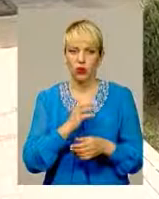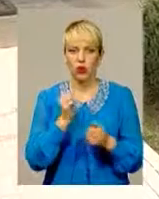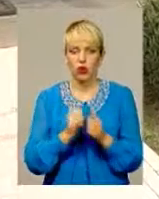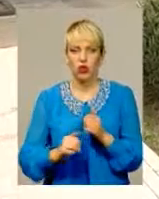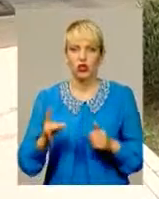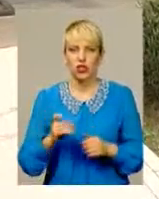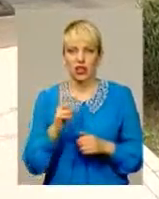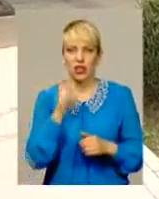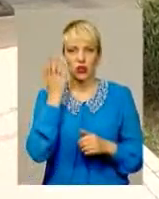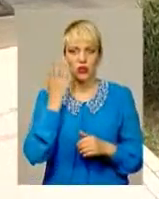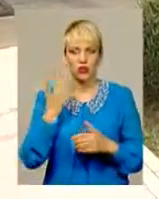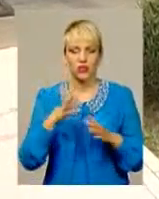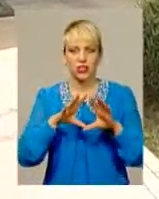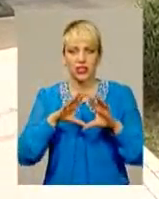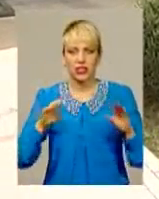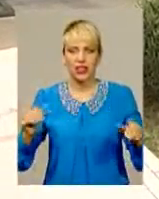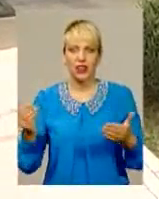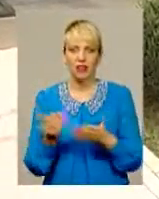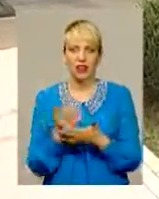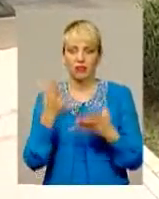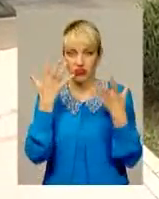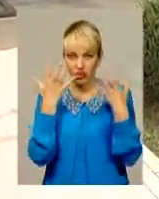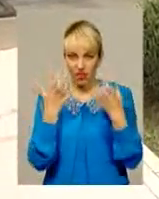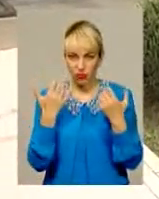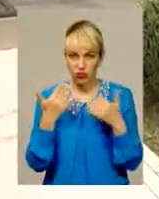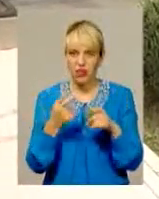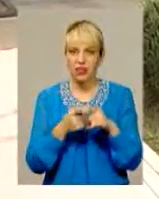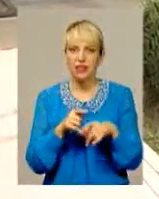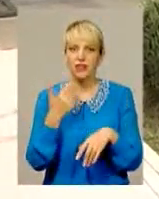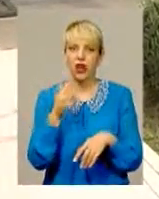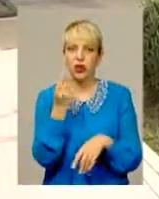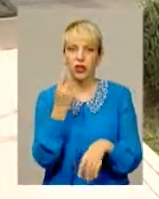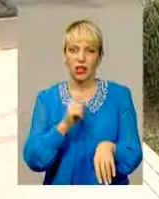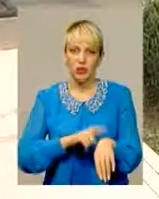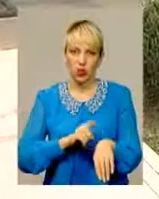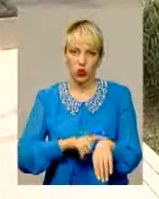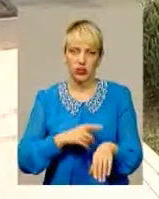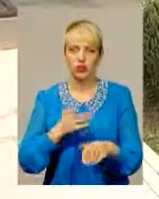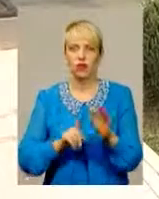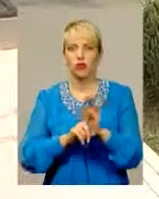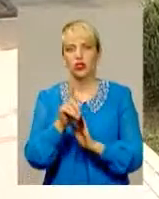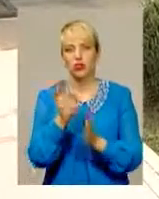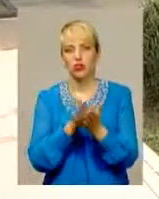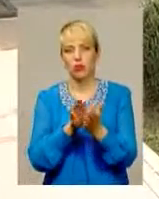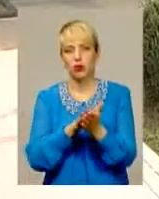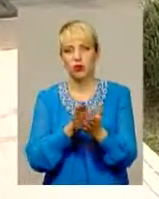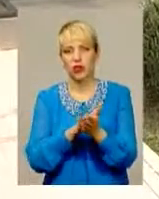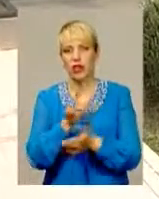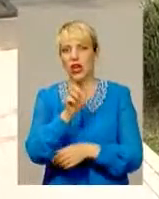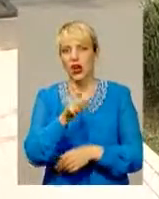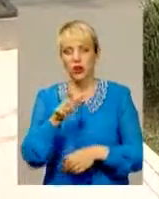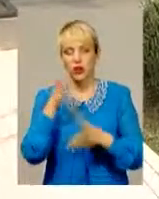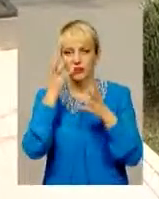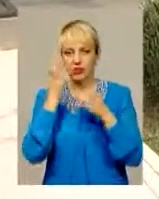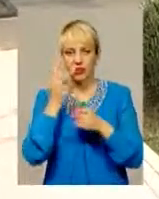Кожного разу, коли от затихає вже фільм, все закінчилося темно, до речі, це 11-та година, і починають аплодувати. В темноті люди, я їх